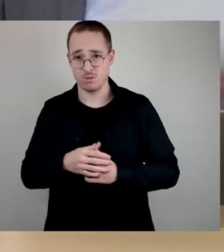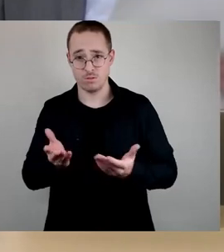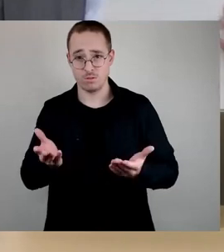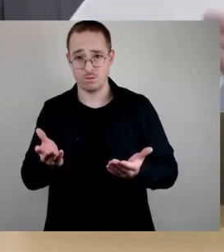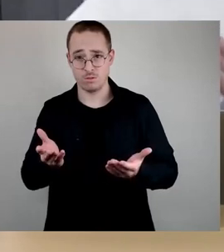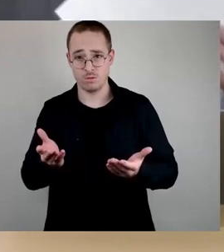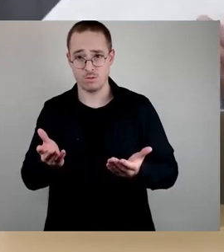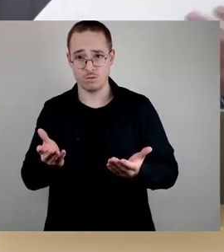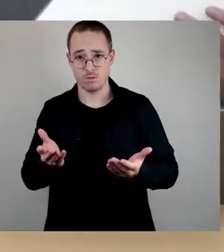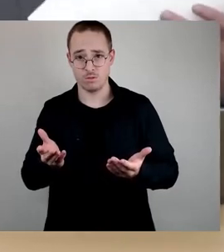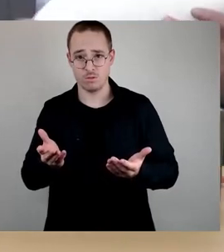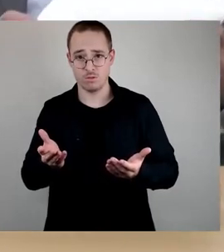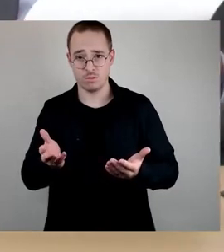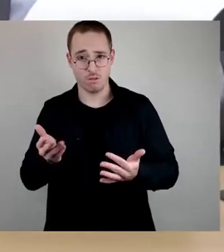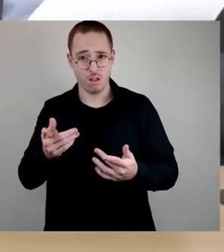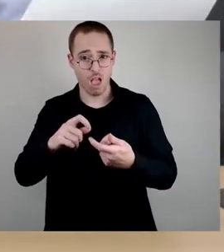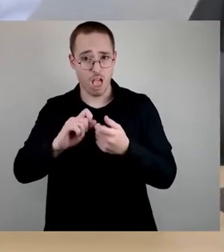Okay, auf die Änderungsanträge.